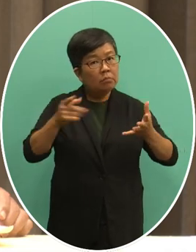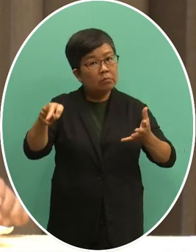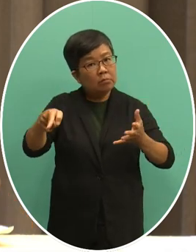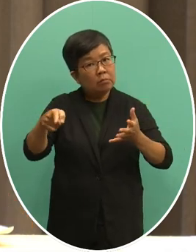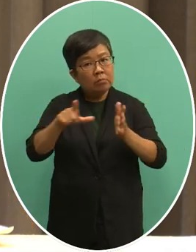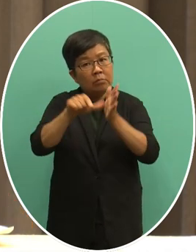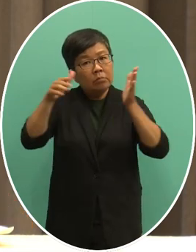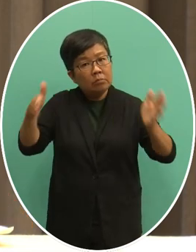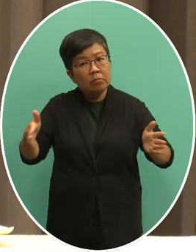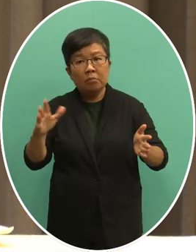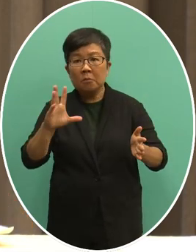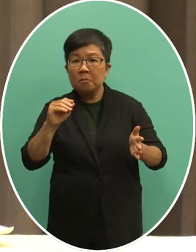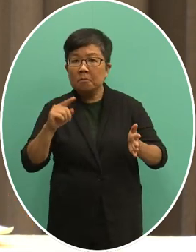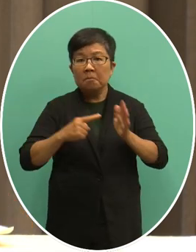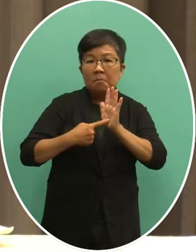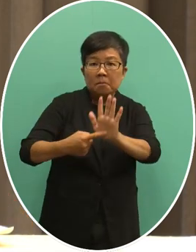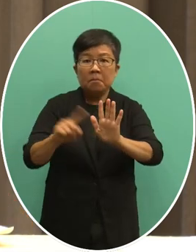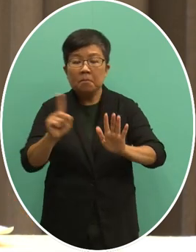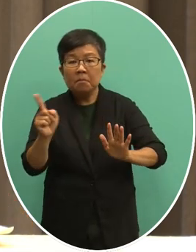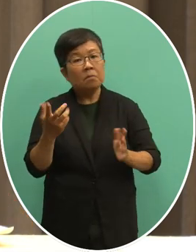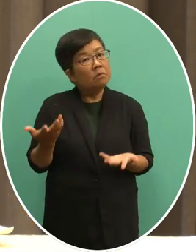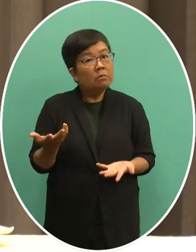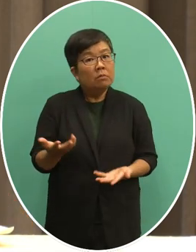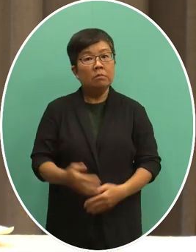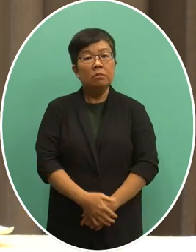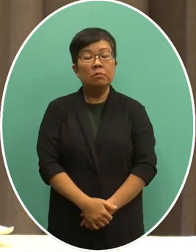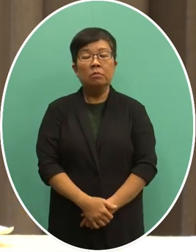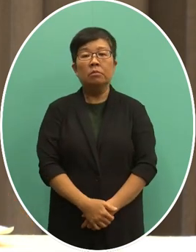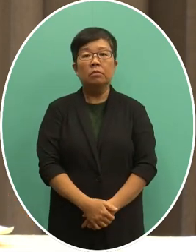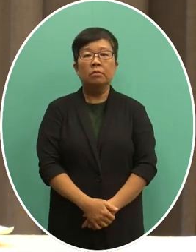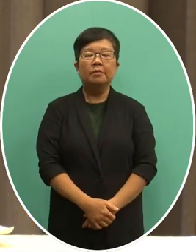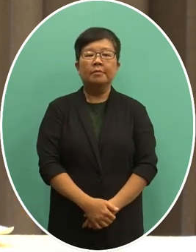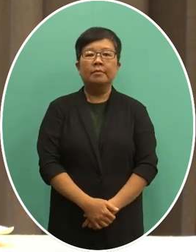特别亮眼的表现比如说去纽约之类的谢谢